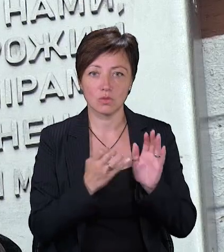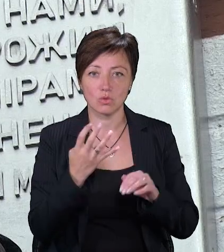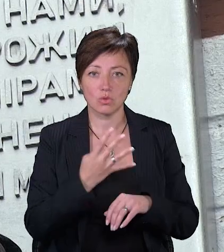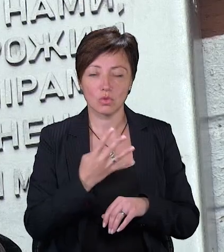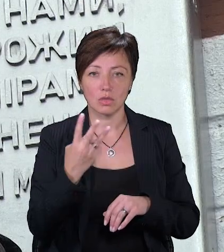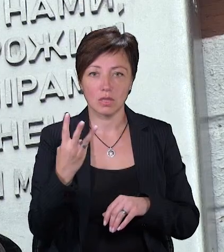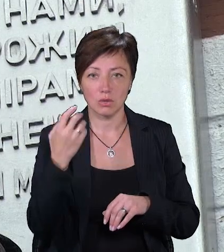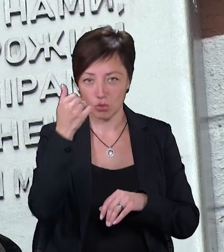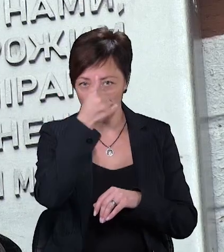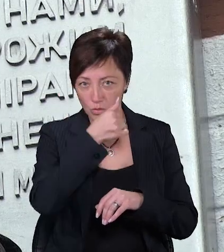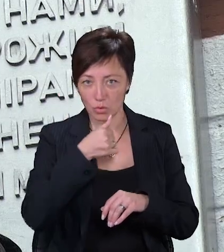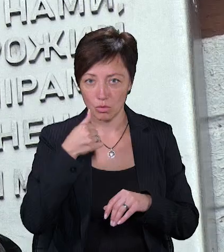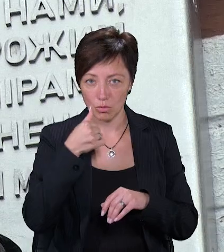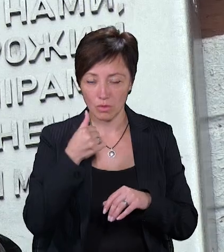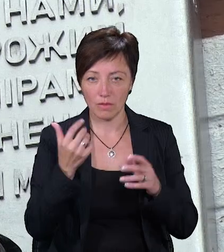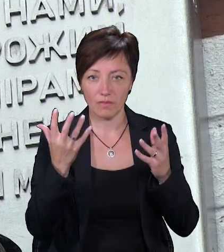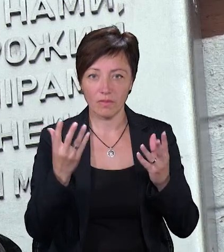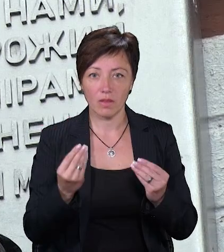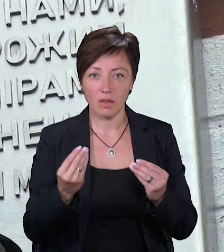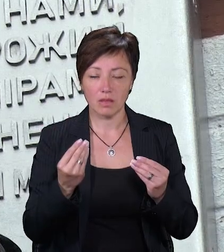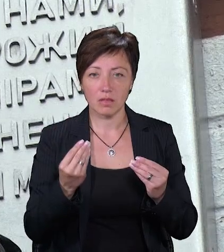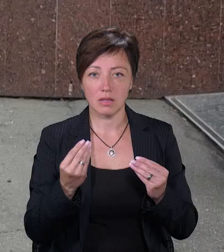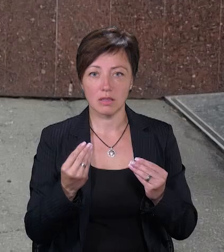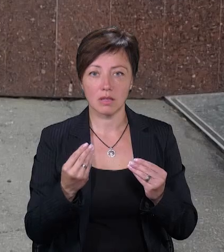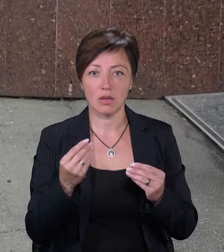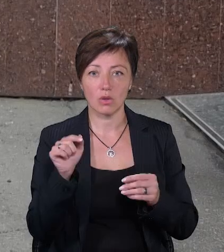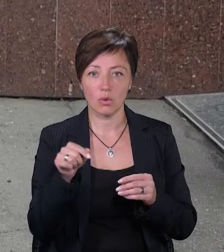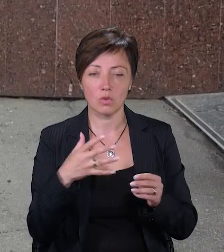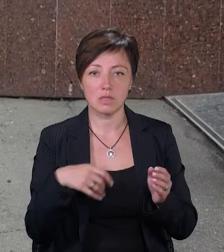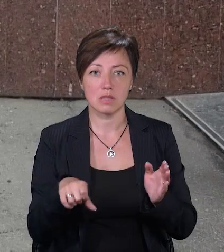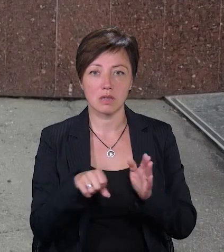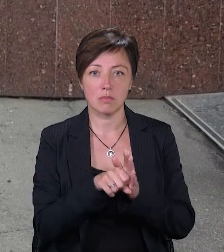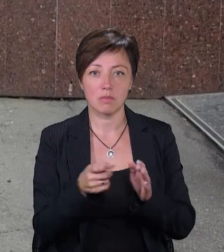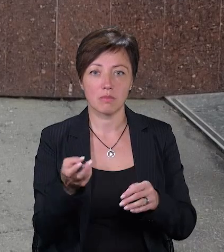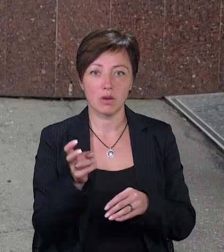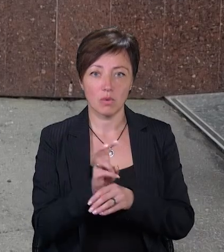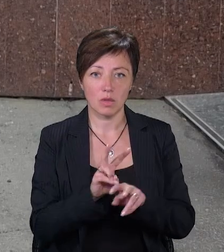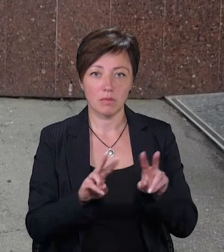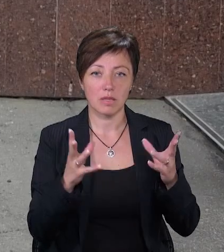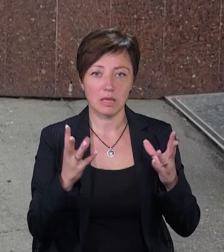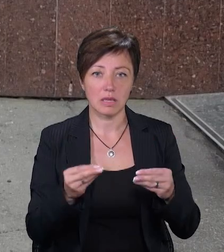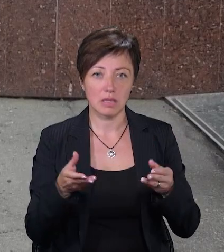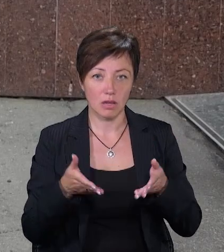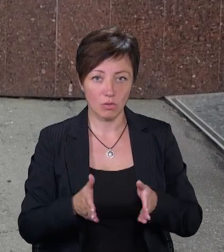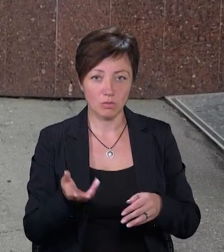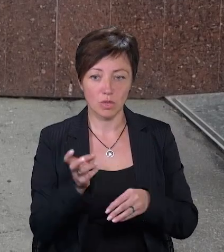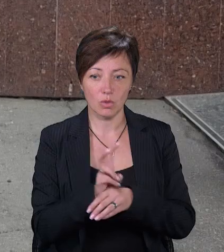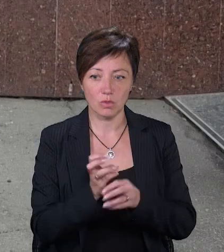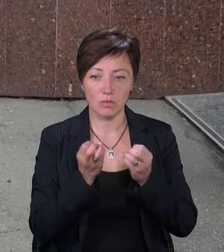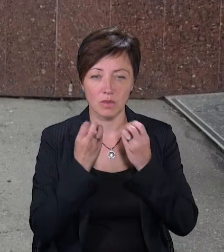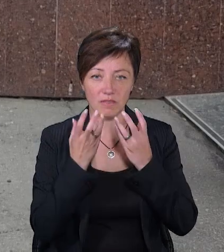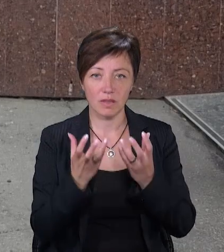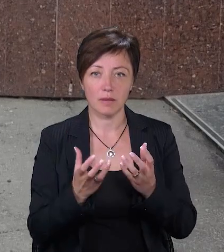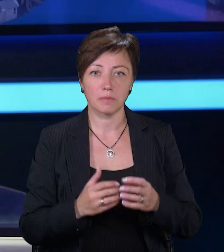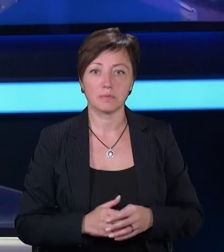року, і в день роковин його загибелі, ми приходимо, як і на дні народження його, ми приходимо сюди, покладаємо